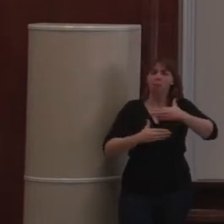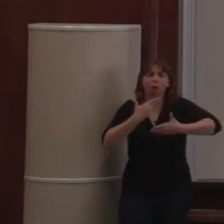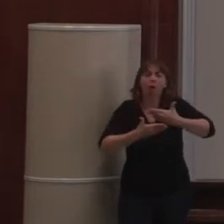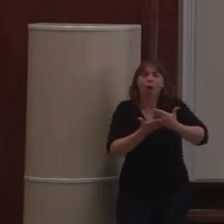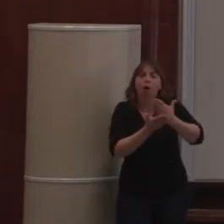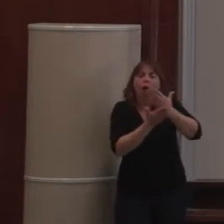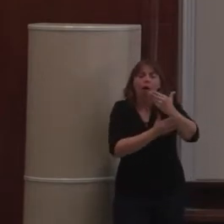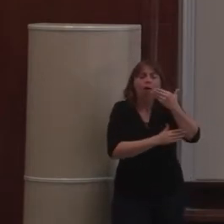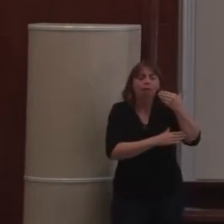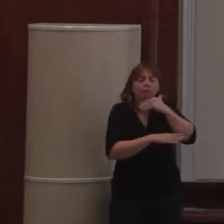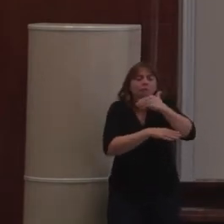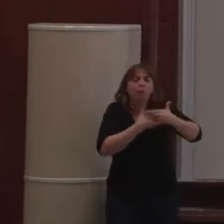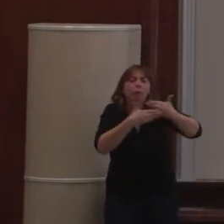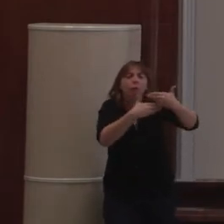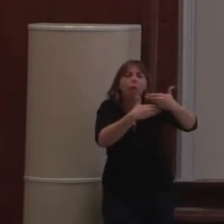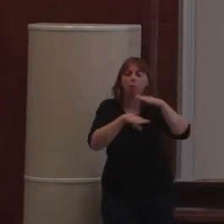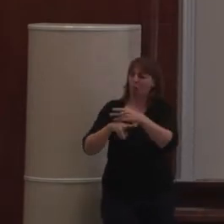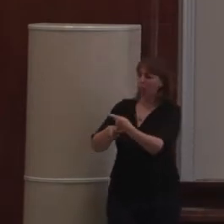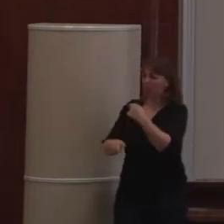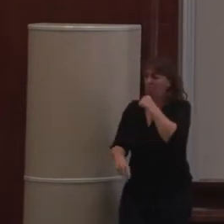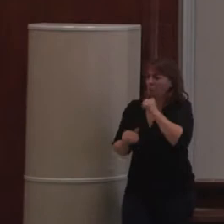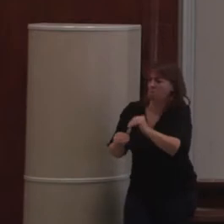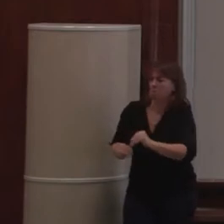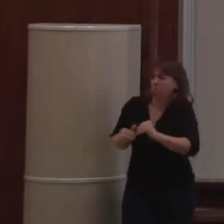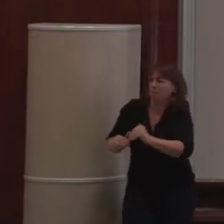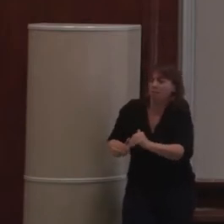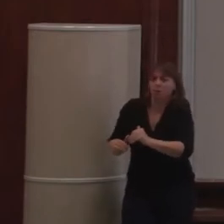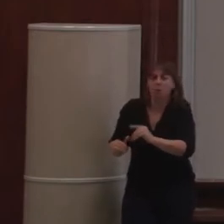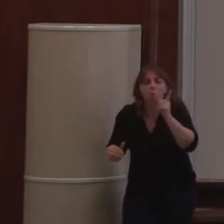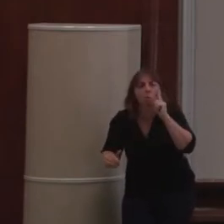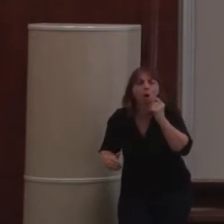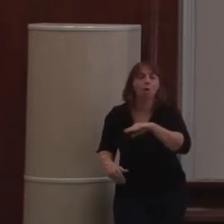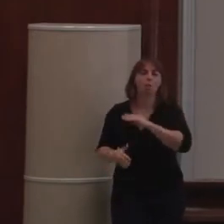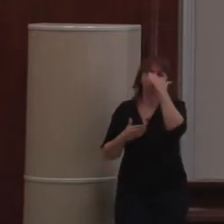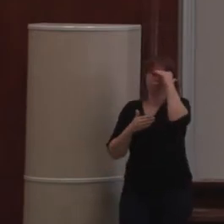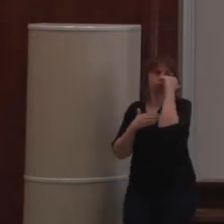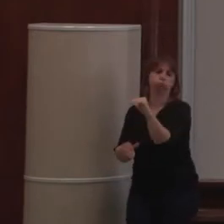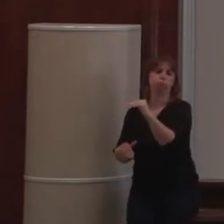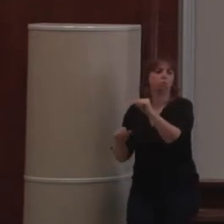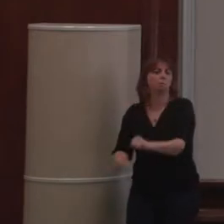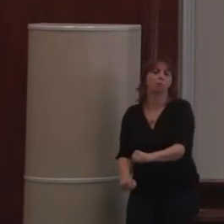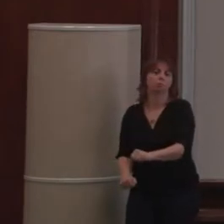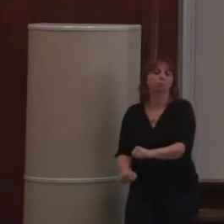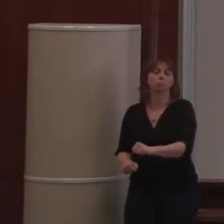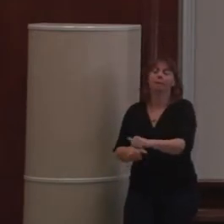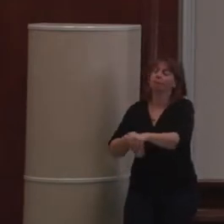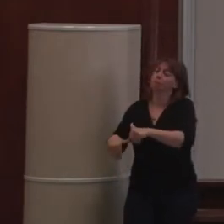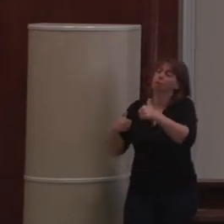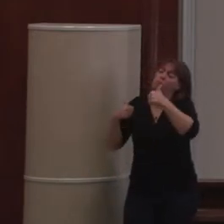Le truc, c'est que c'est des trucs vieux, mais qui marchent. Ils rendent le service. Ils fonctionnent.